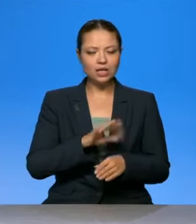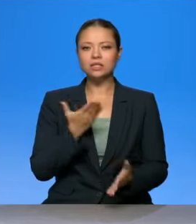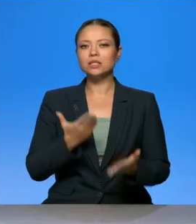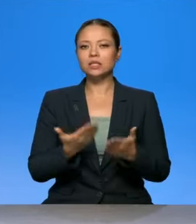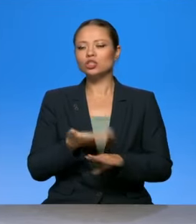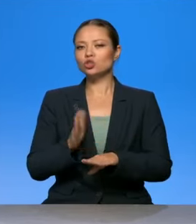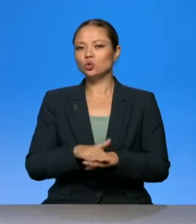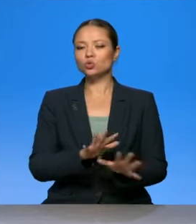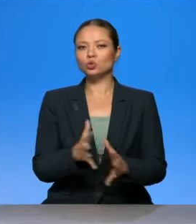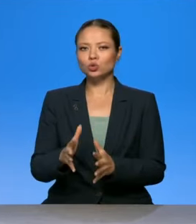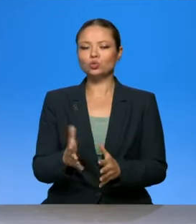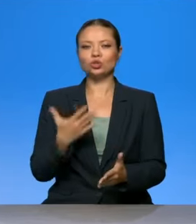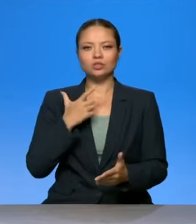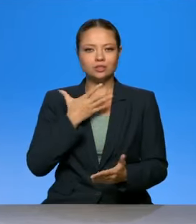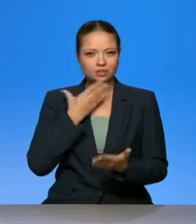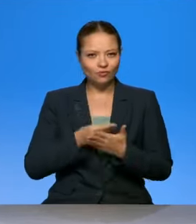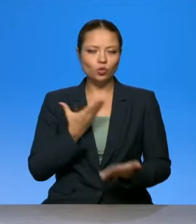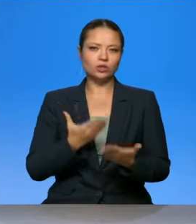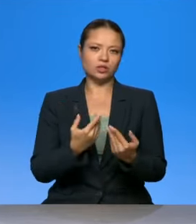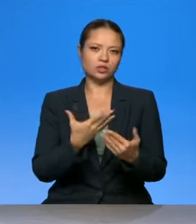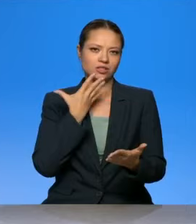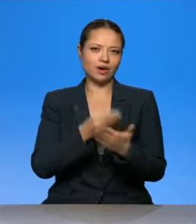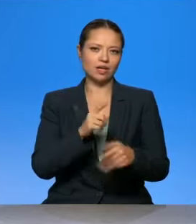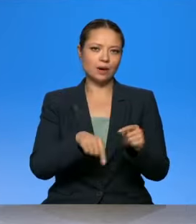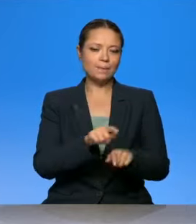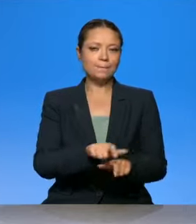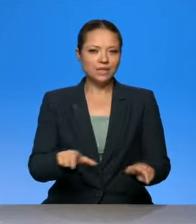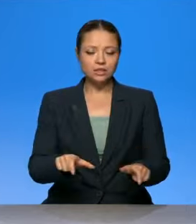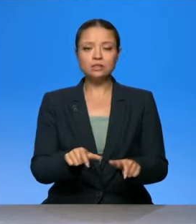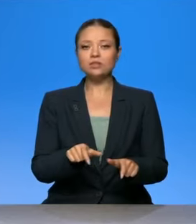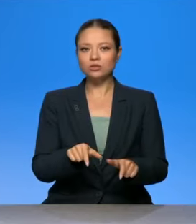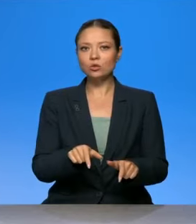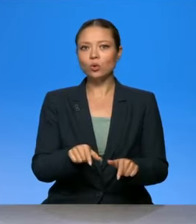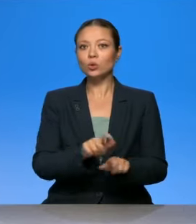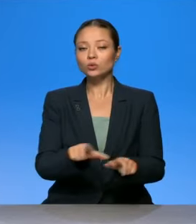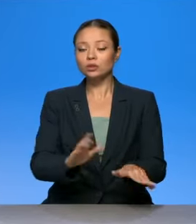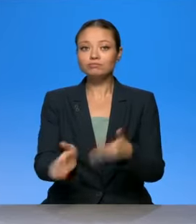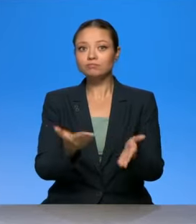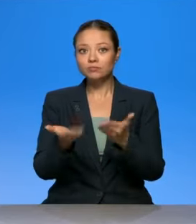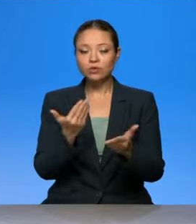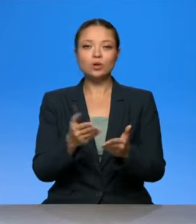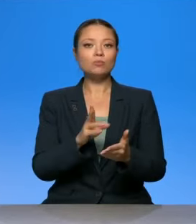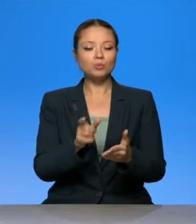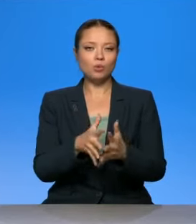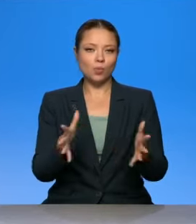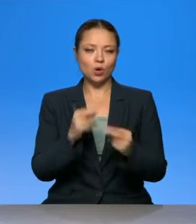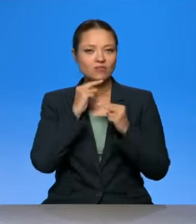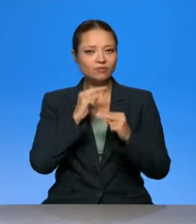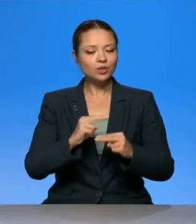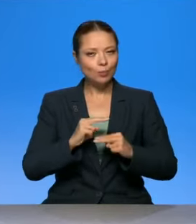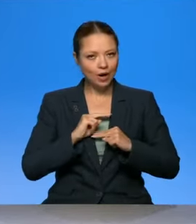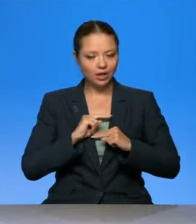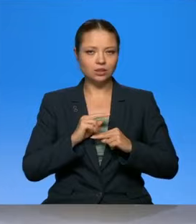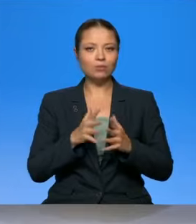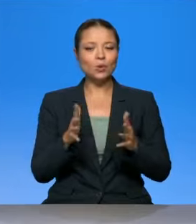близких, он подтолкнет людей и сформирует новый пласт ценностей, более внимательного, более, скажем так,